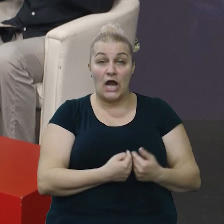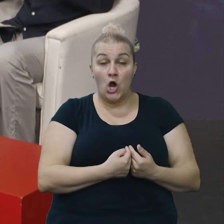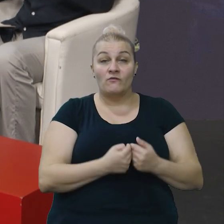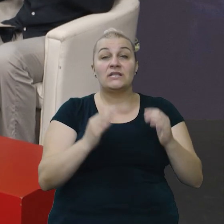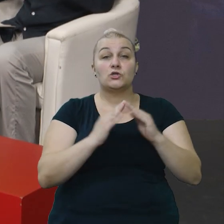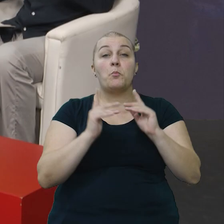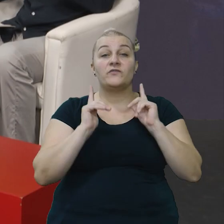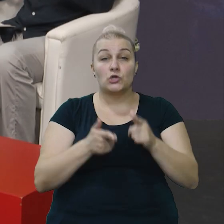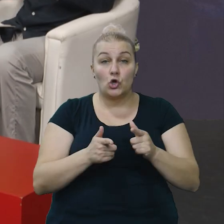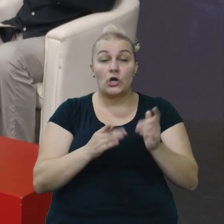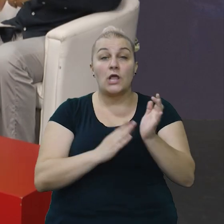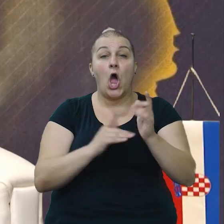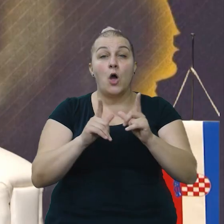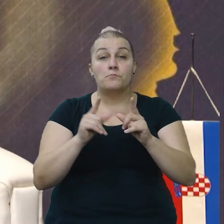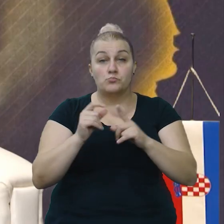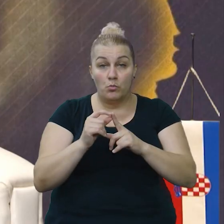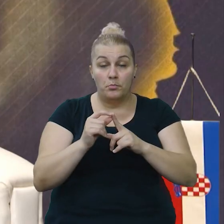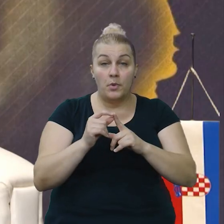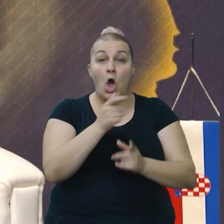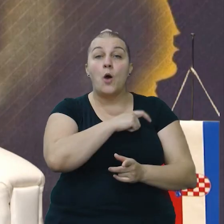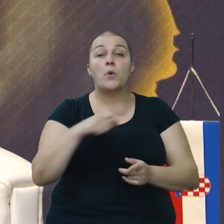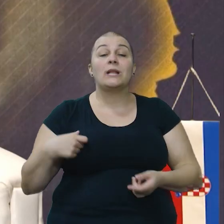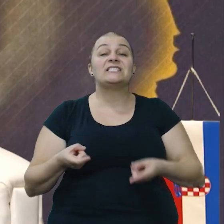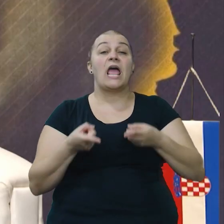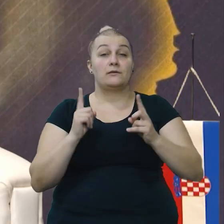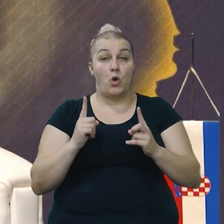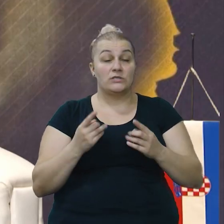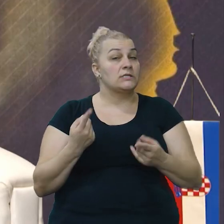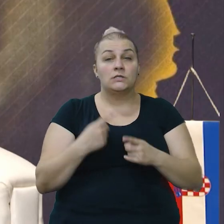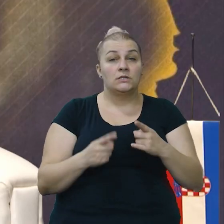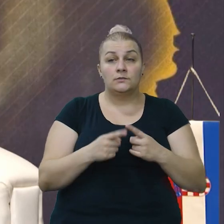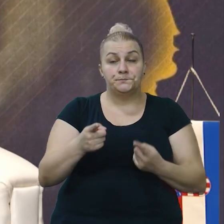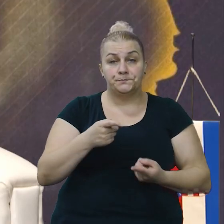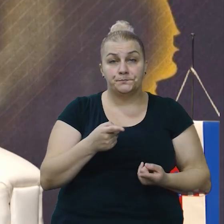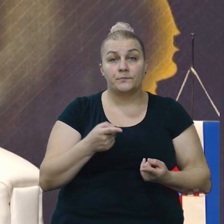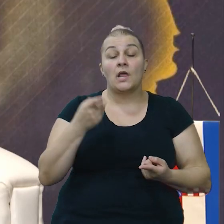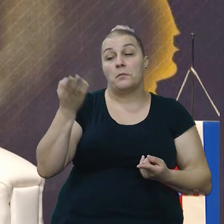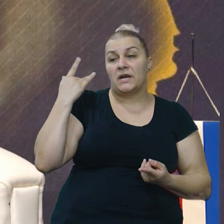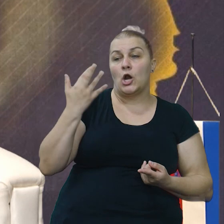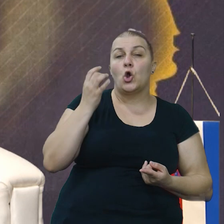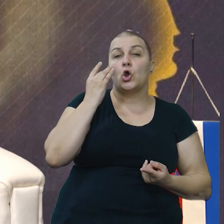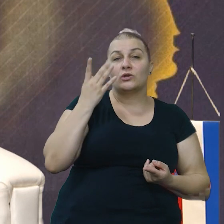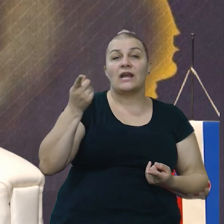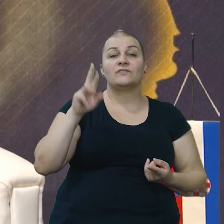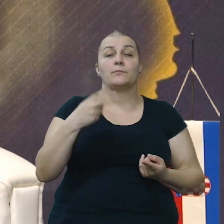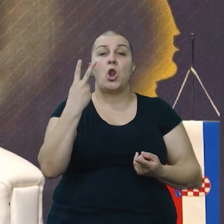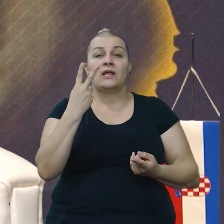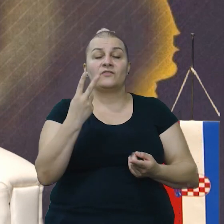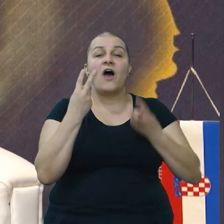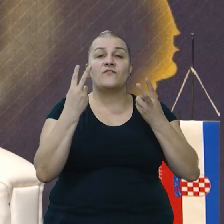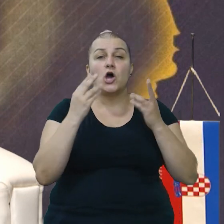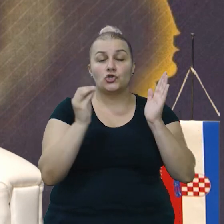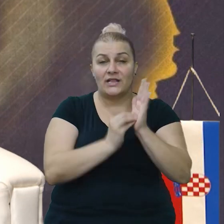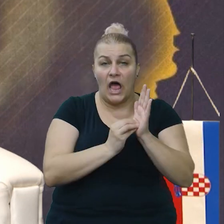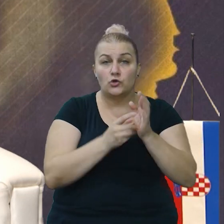od domovinskog rata MUP, policija, imotski. Zašto to govornim? Prije par dana ste imali dva bitna dana